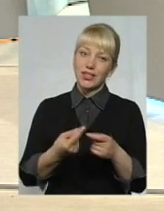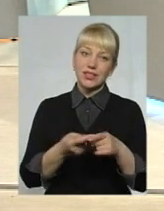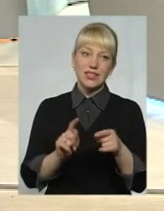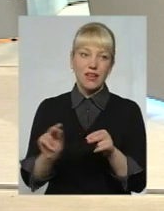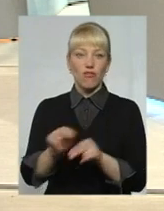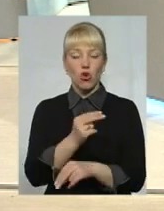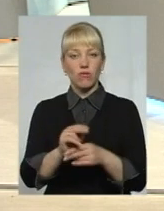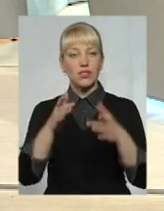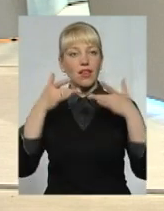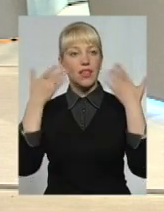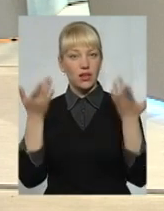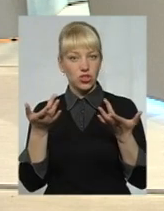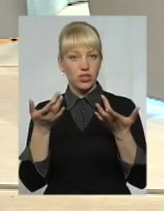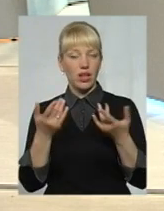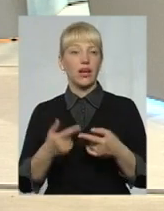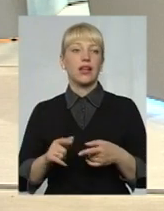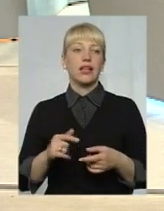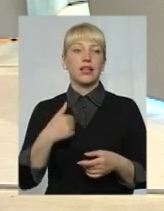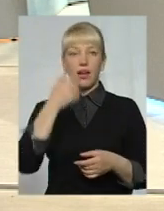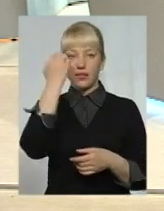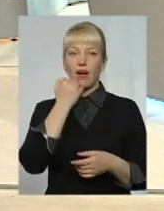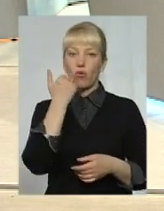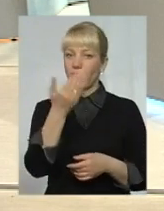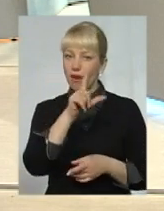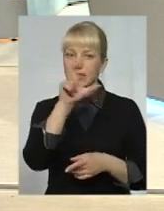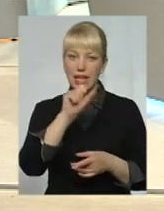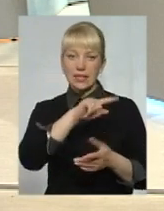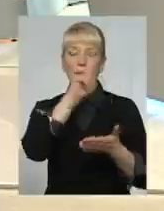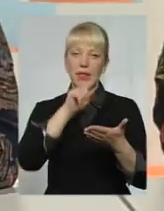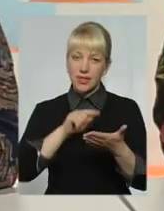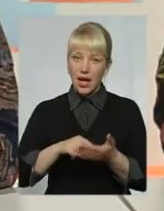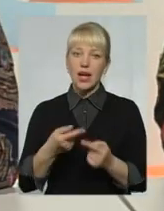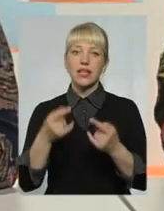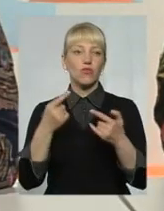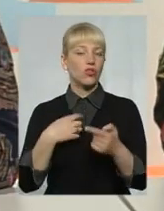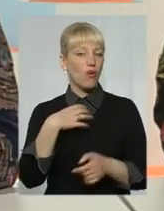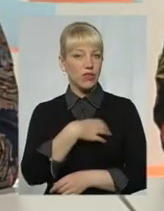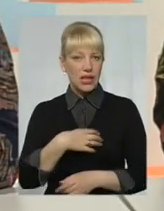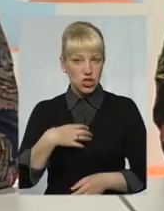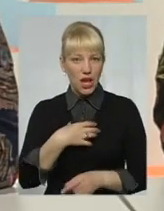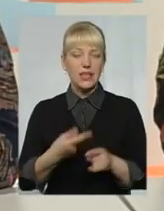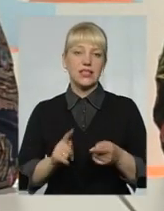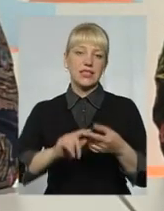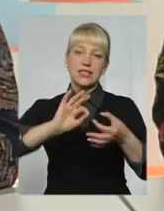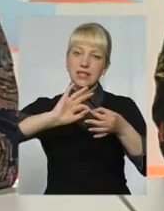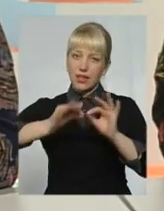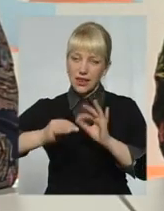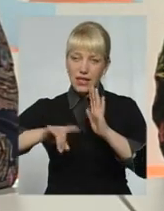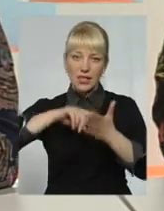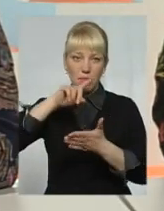легше. Я дуже дякую за слушне запитання, воно дійсно є на часі, це складне запитання.